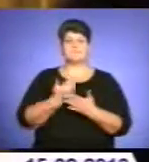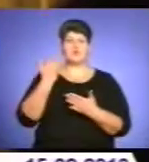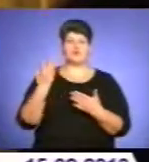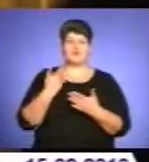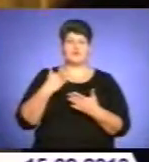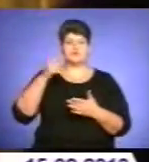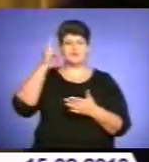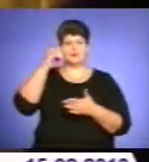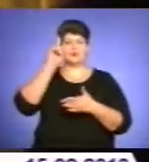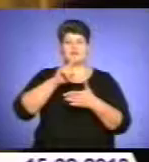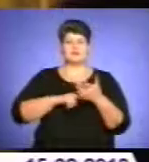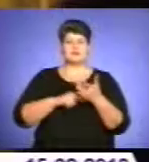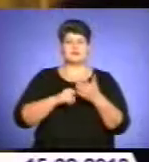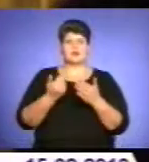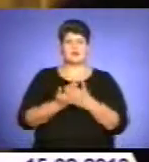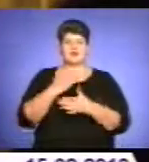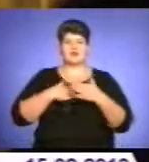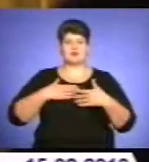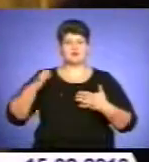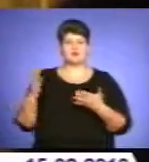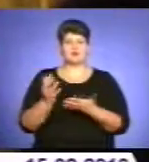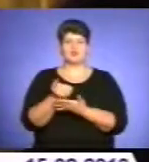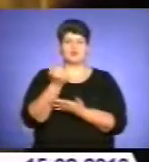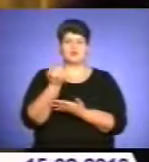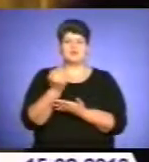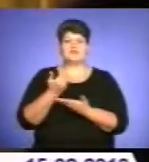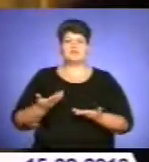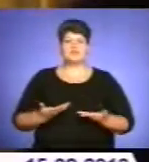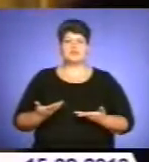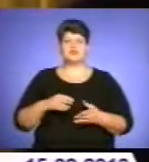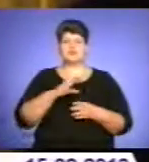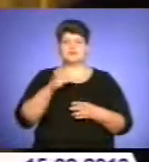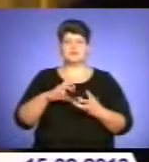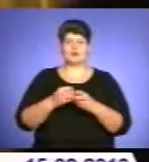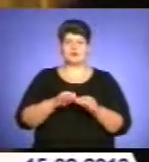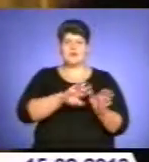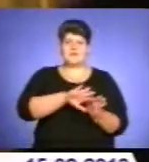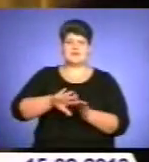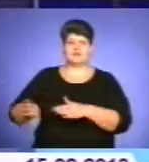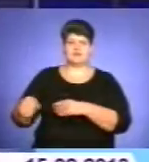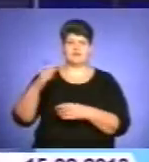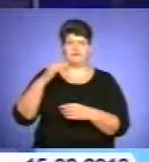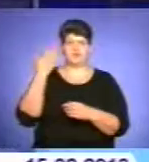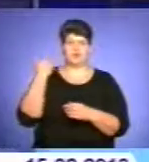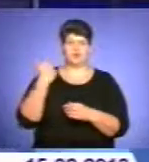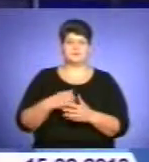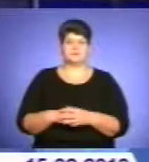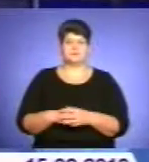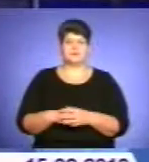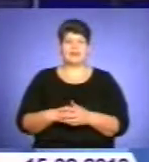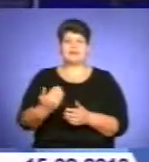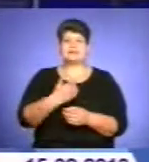на нові радощі, досягнення в житті, і щоб всі негаразди відійшли у минуле. З